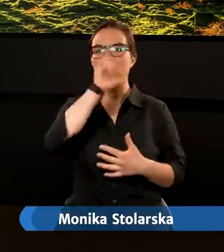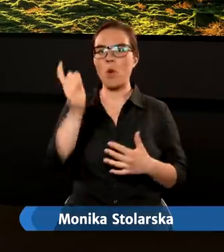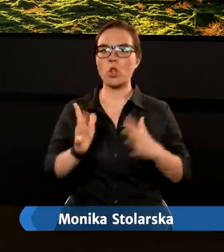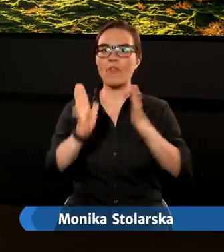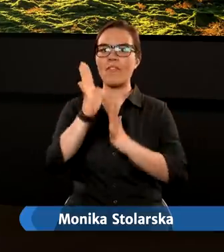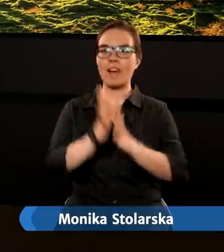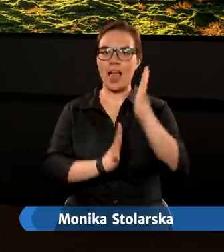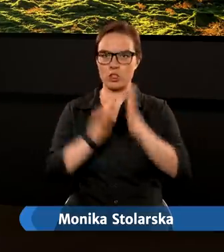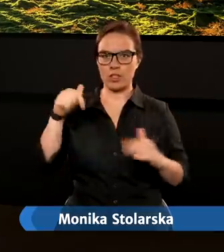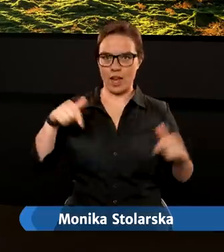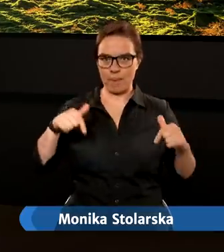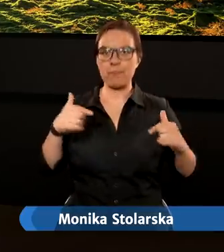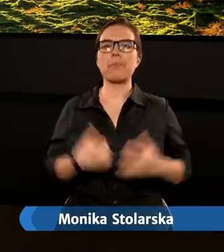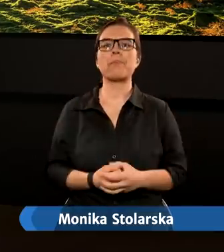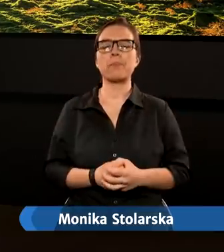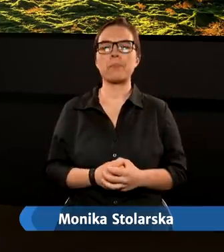Podkowie Leśnej.